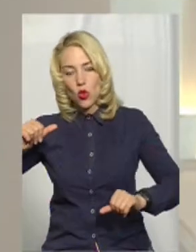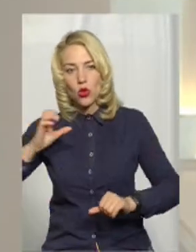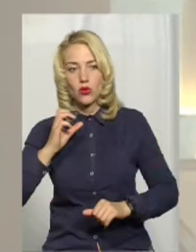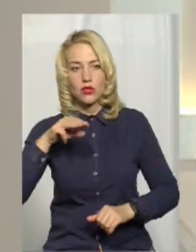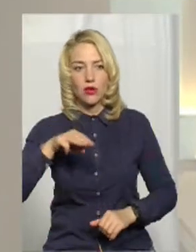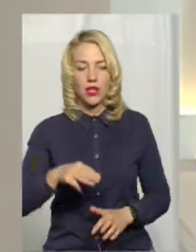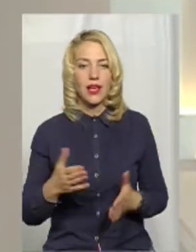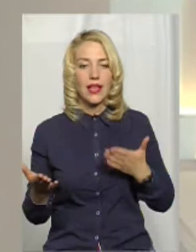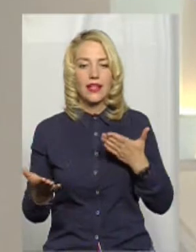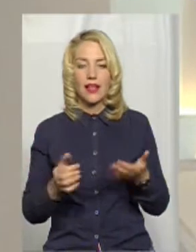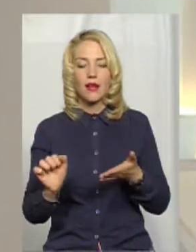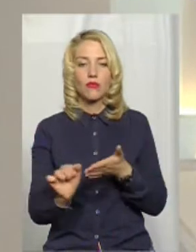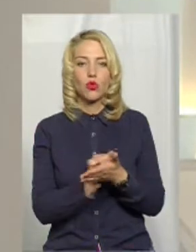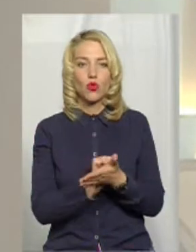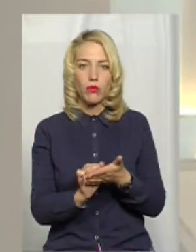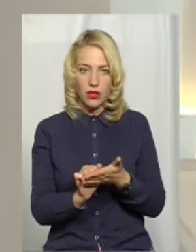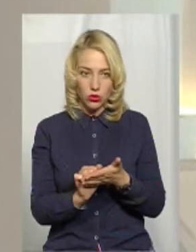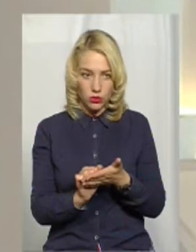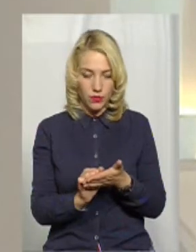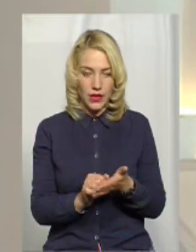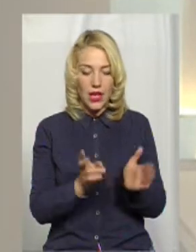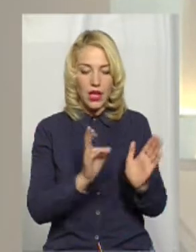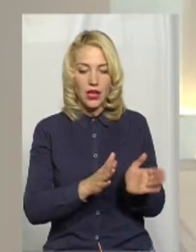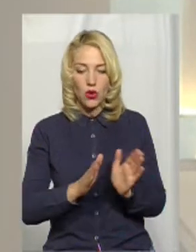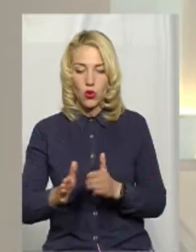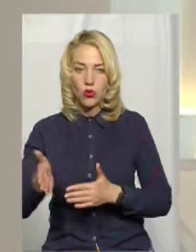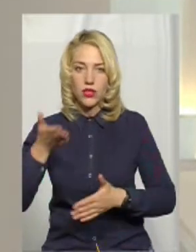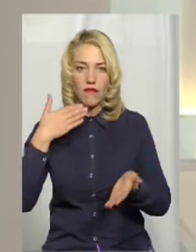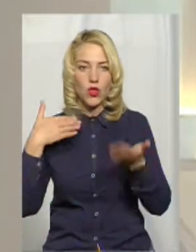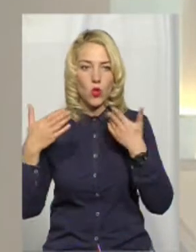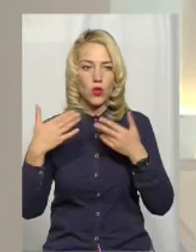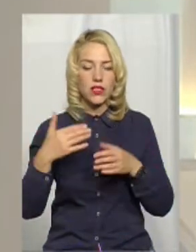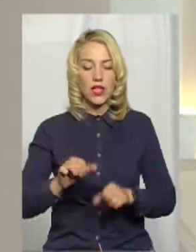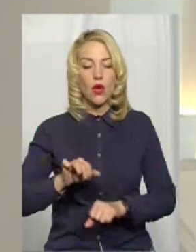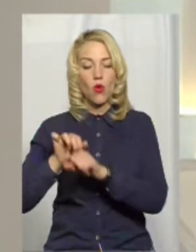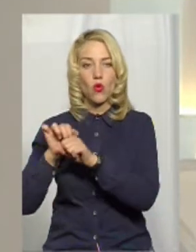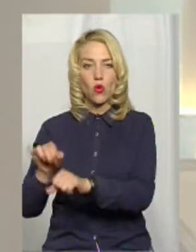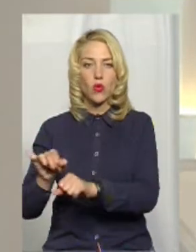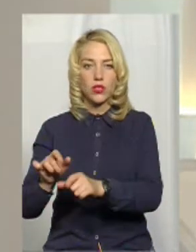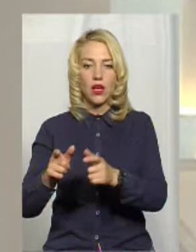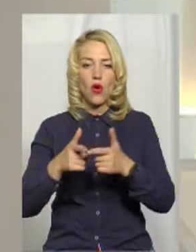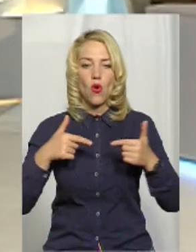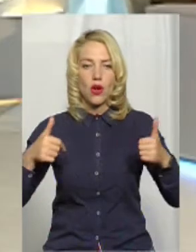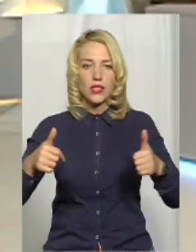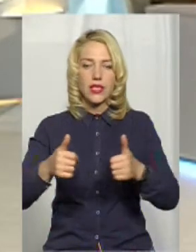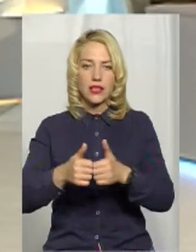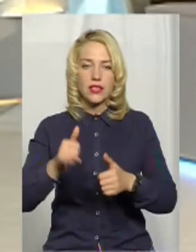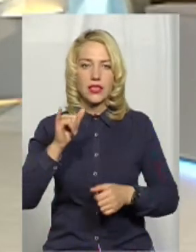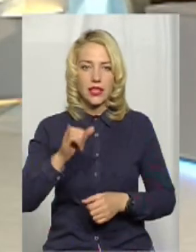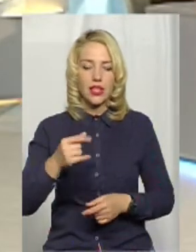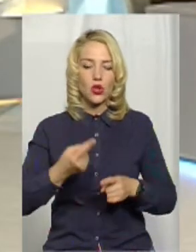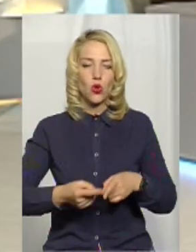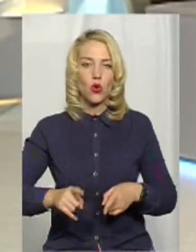Яким документом регулюється відносини охоронної організації і